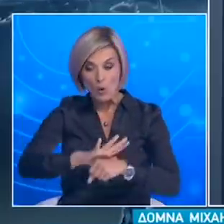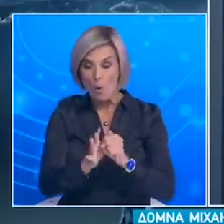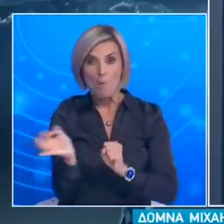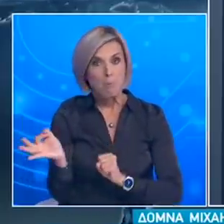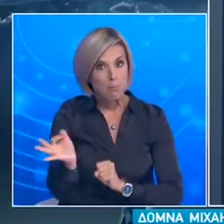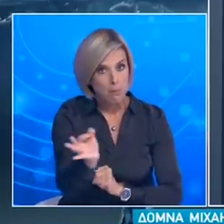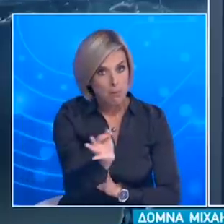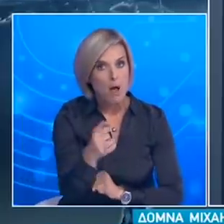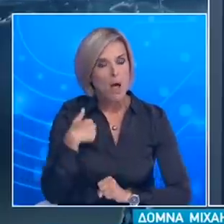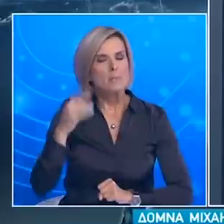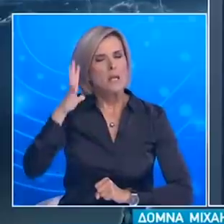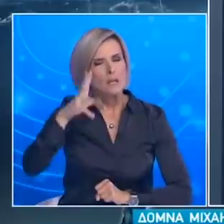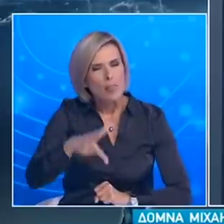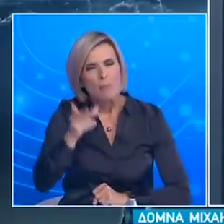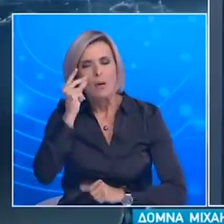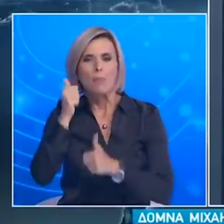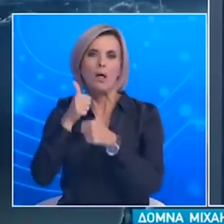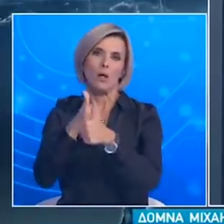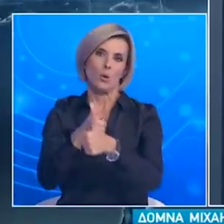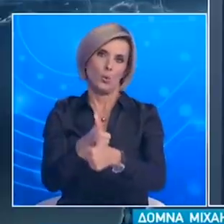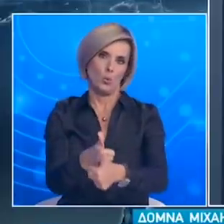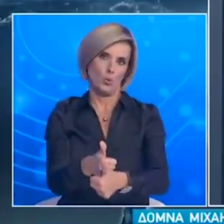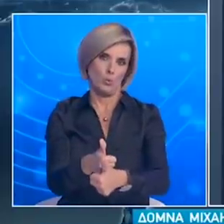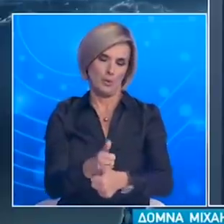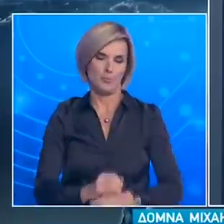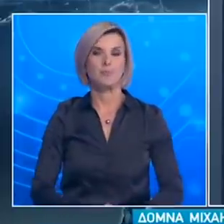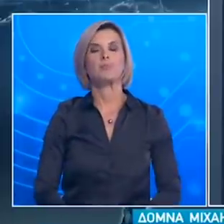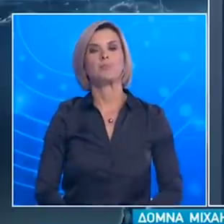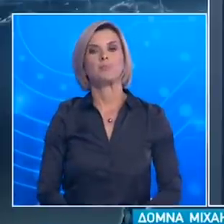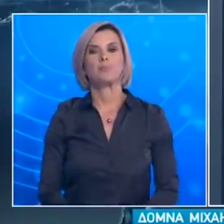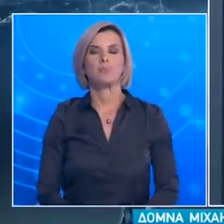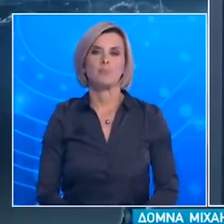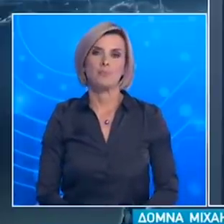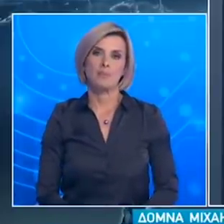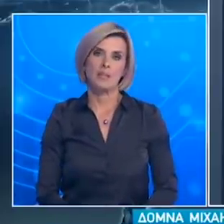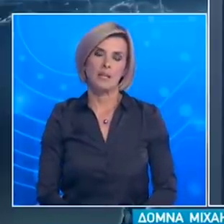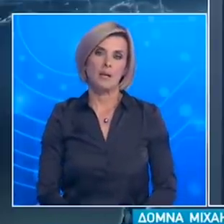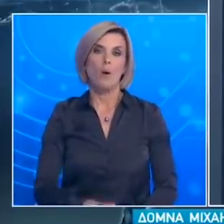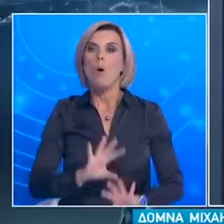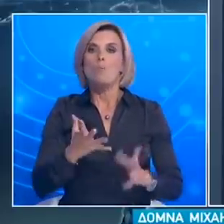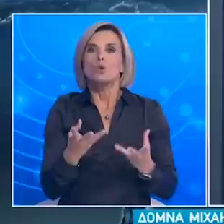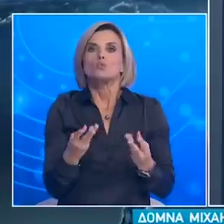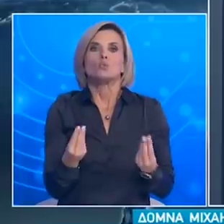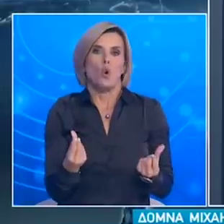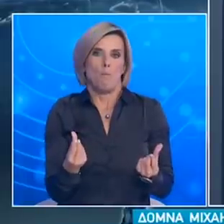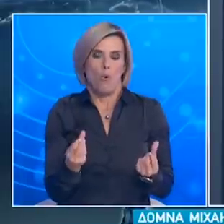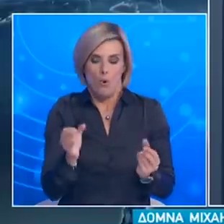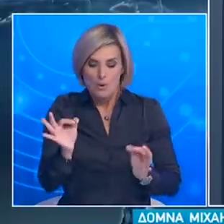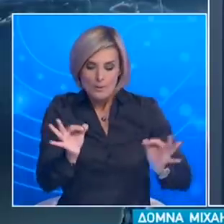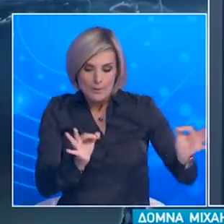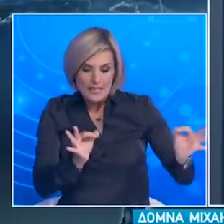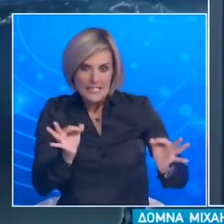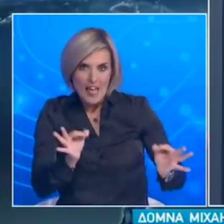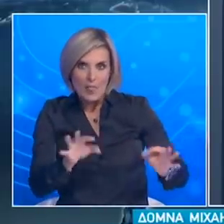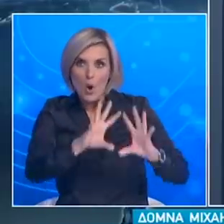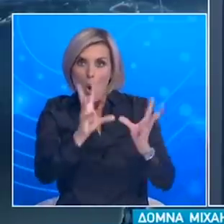στοιχείο που αποκτούμε καθημερινά Σε επιχειρησιακό επίπεδο για την παρακολούθηση αυτού του σχεδίου τριών αξόνων